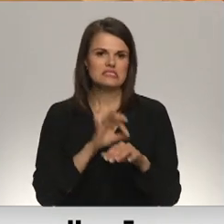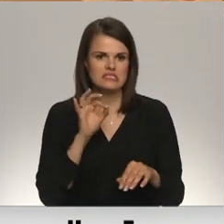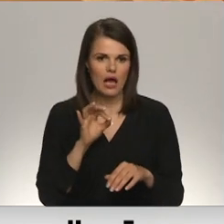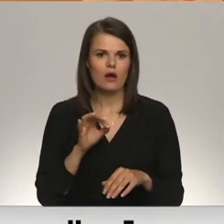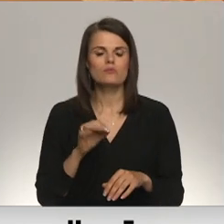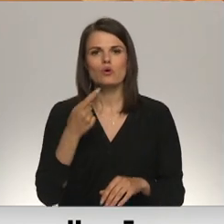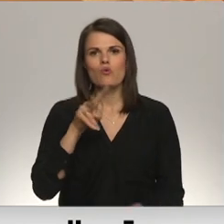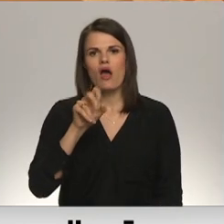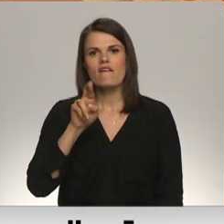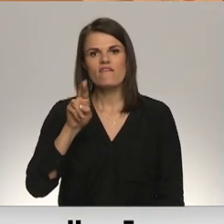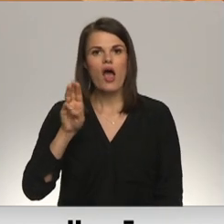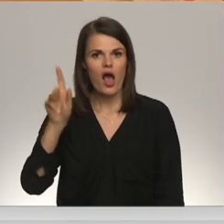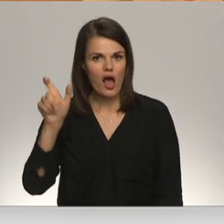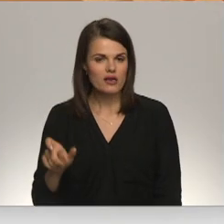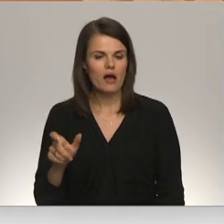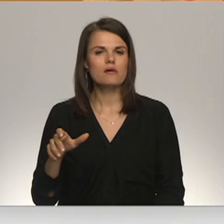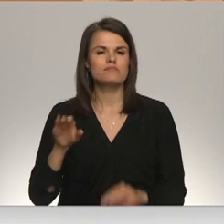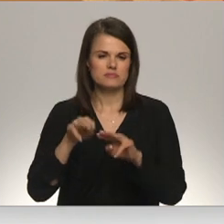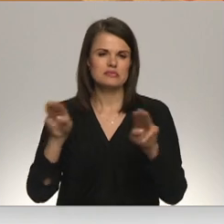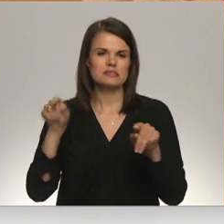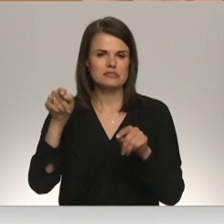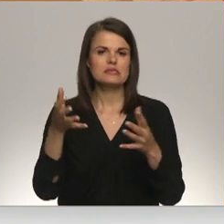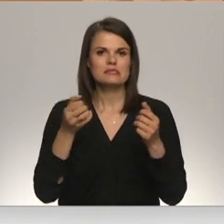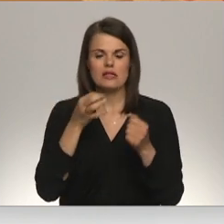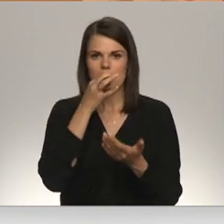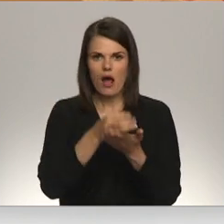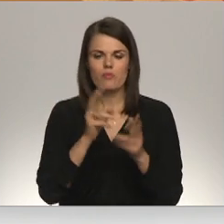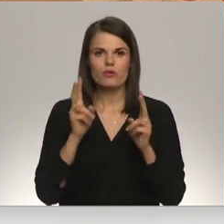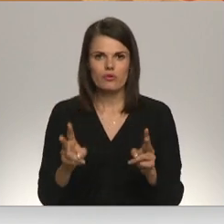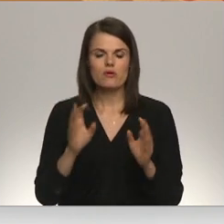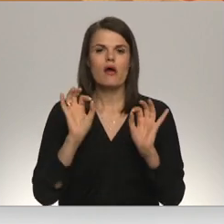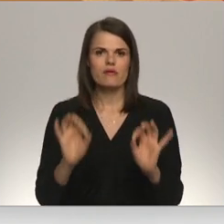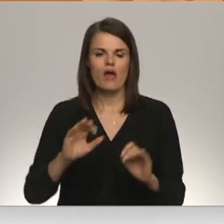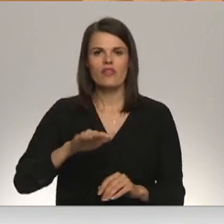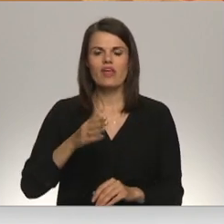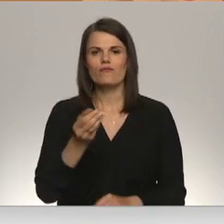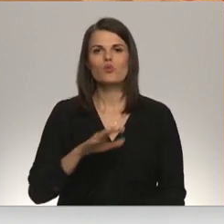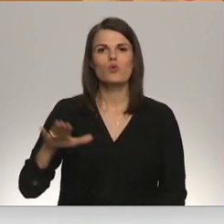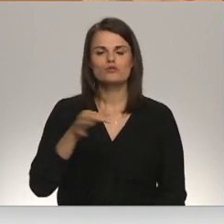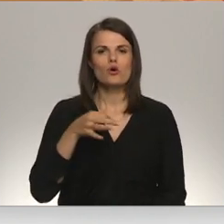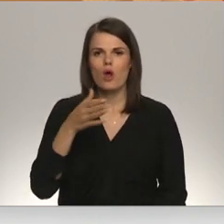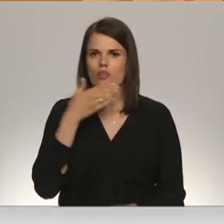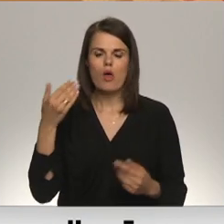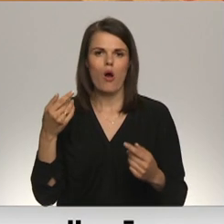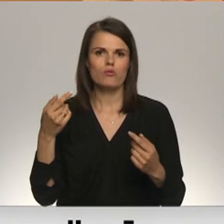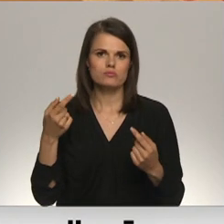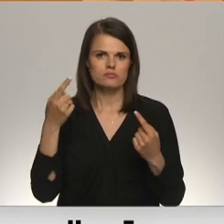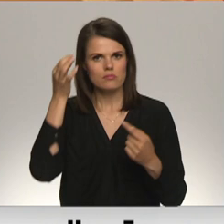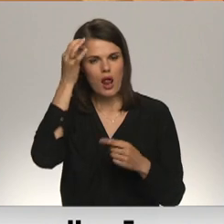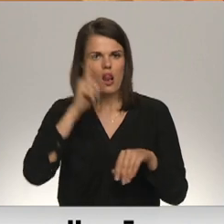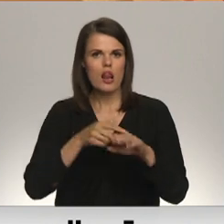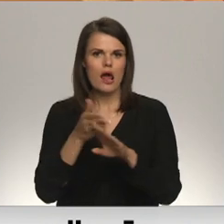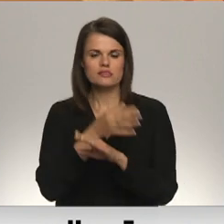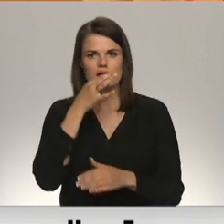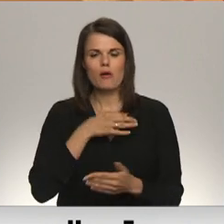No varam mēs saņēmām atbildi par to, ka, jā, kad Dienvid Kurzemes novads nav laicīgi atbildēs uz mūsu iesniegumu, mēs